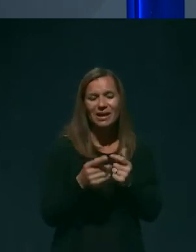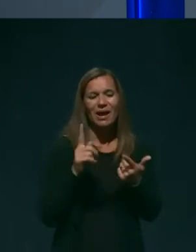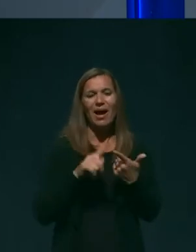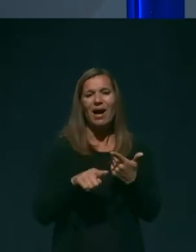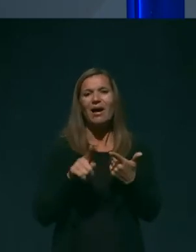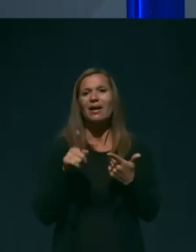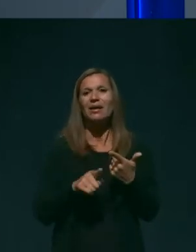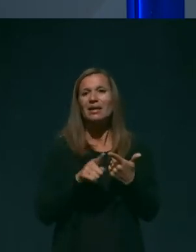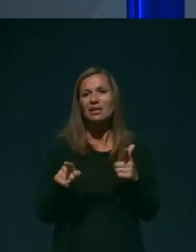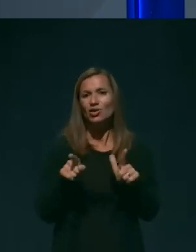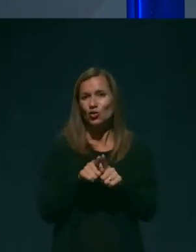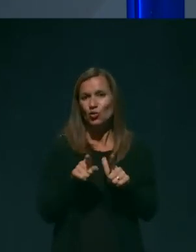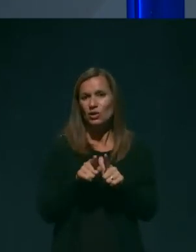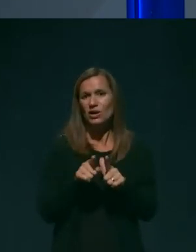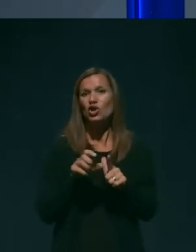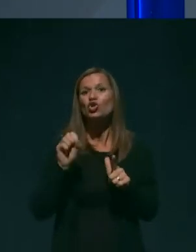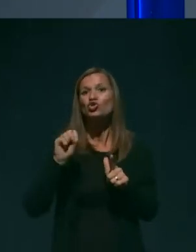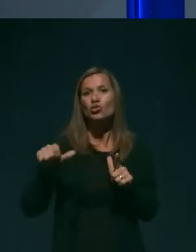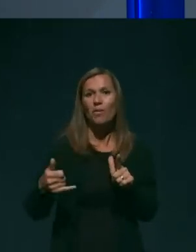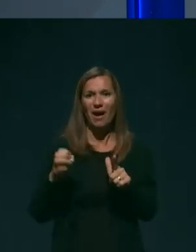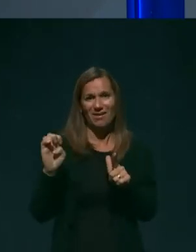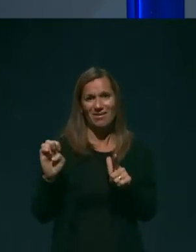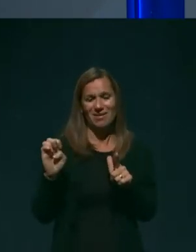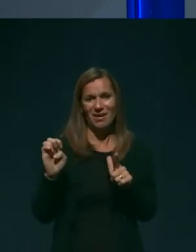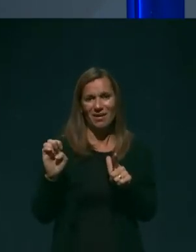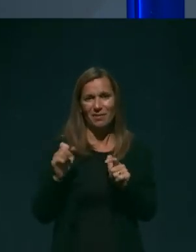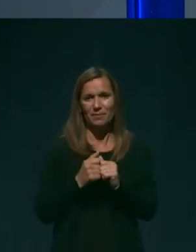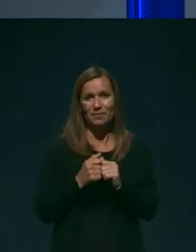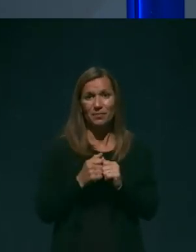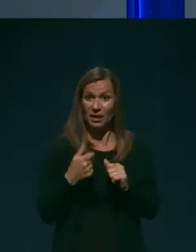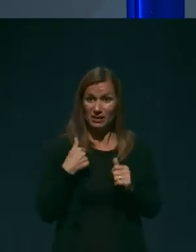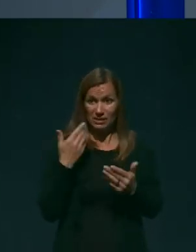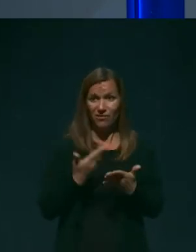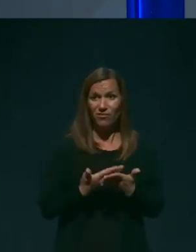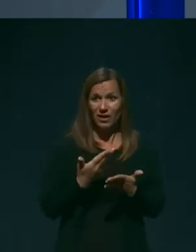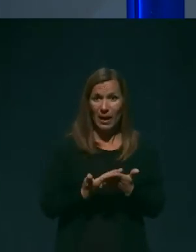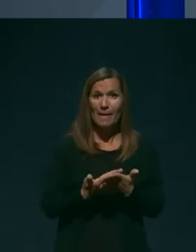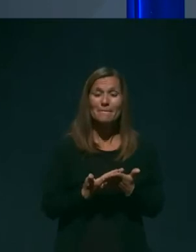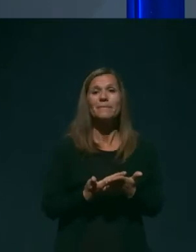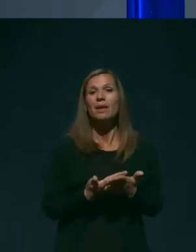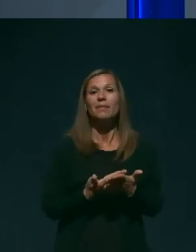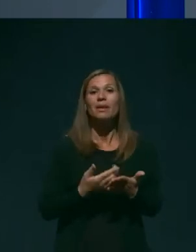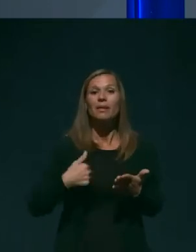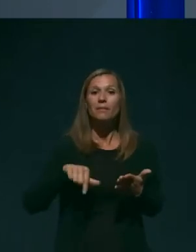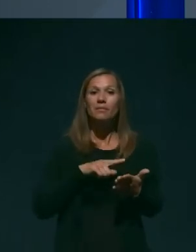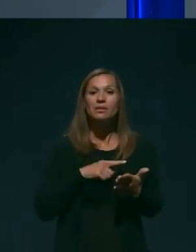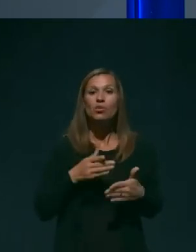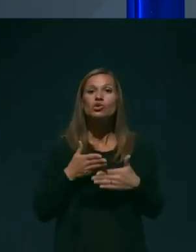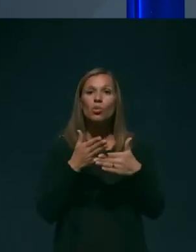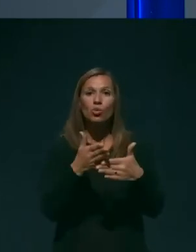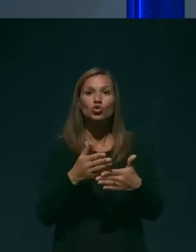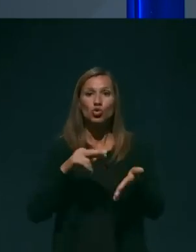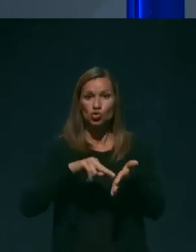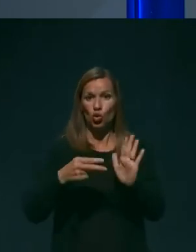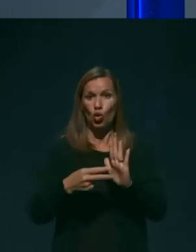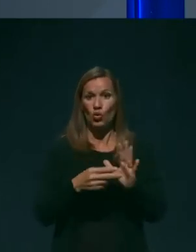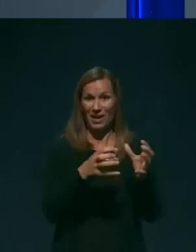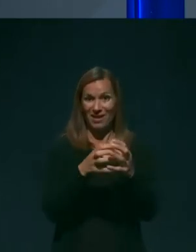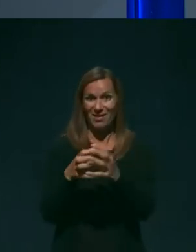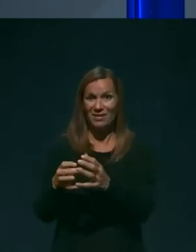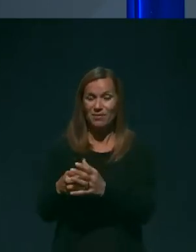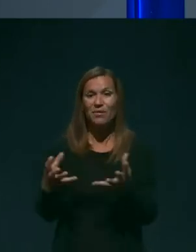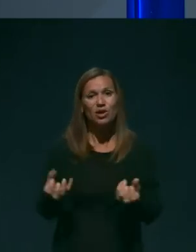tedna tudi v Šmarjah. Jaz veljamem sveda, da smo jih s pomočjo strokovnih ekip preševali na